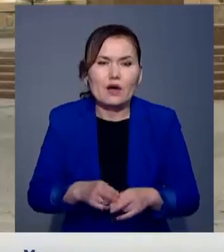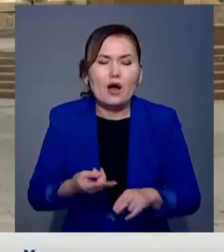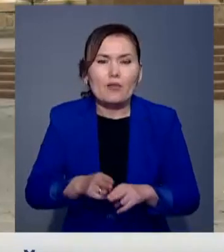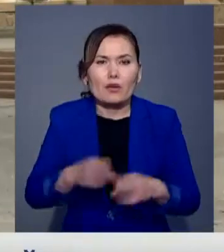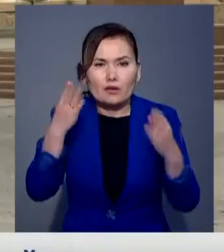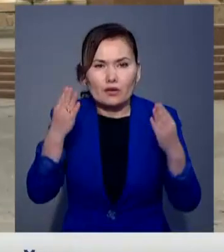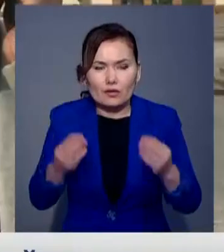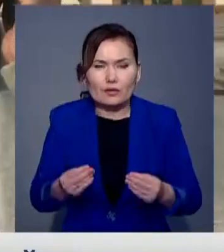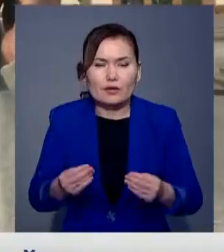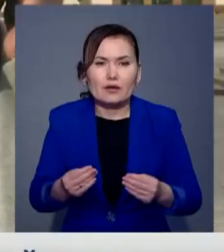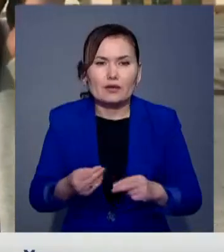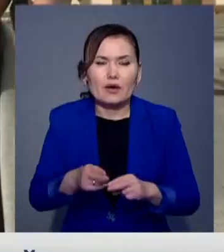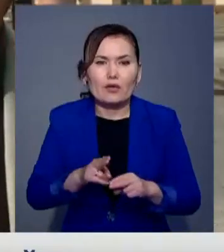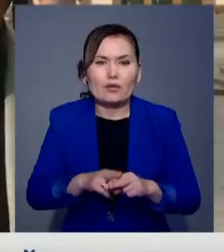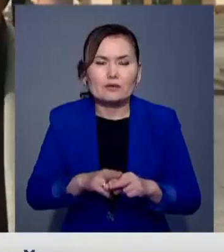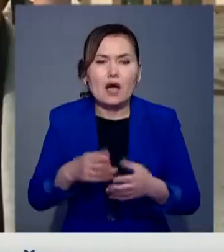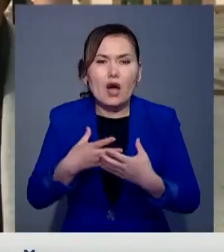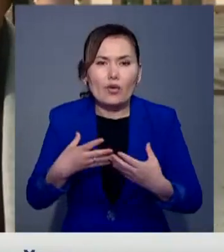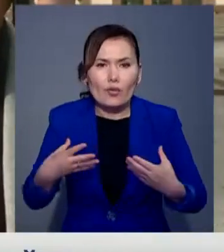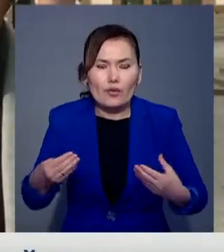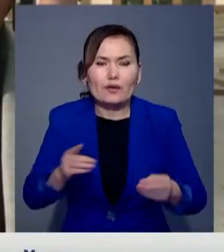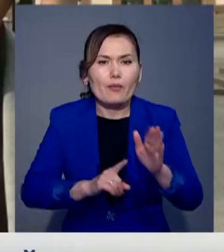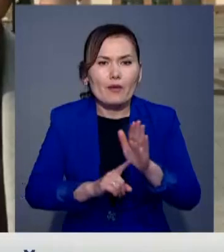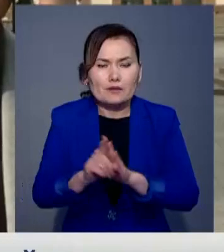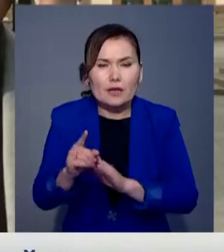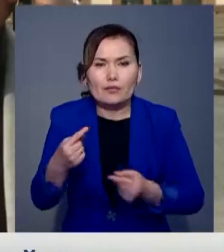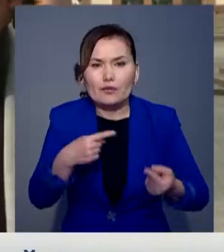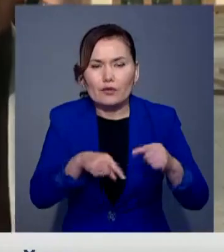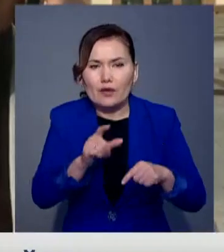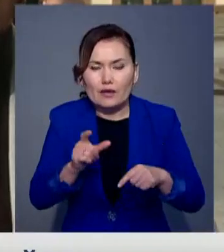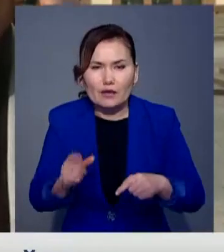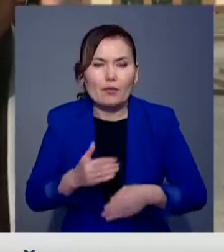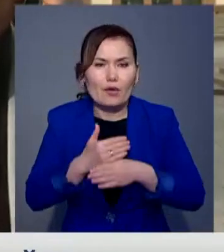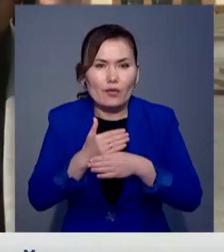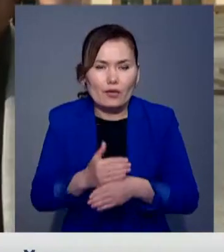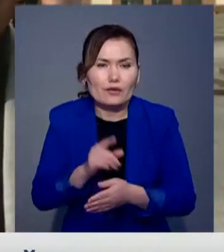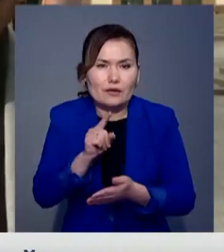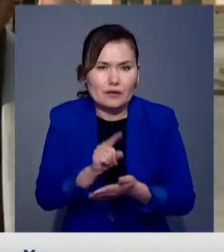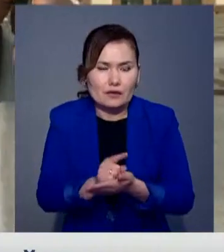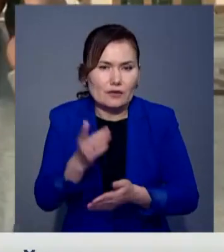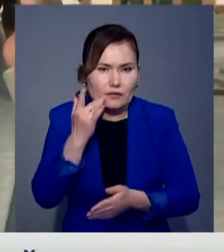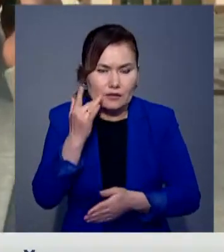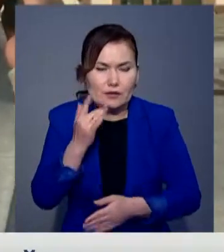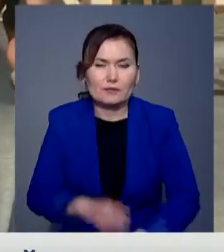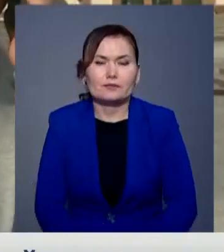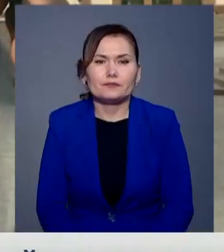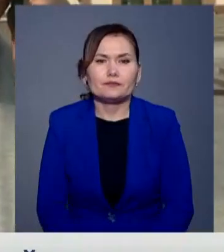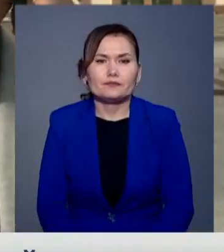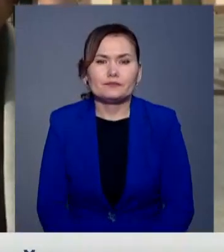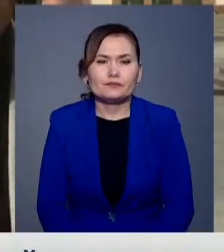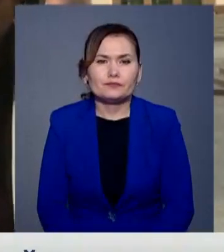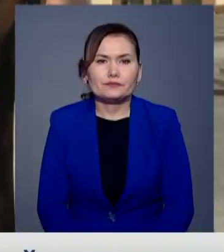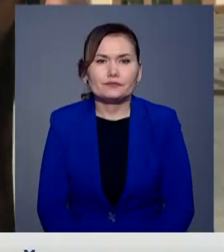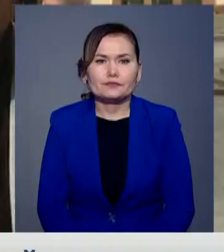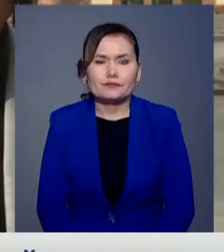көршісіні көмектеріп, сауапты әзге әстермен айын ұлысуды ұмыттайшы аған. Бауыржан, жасын